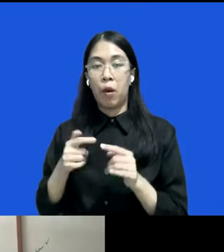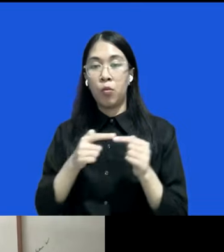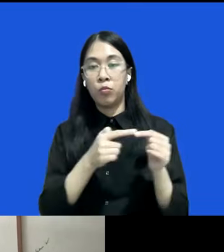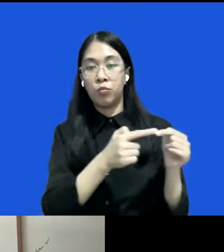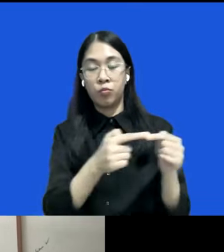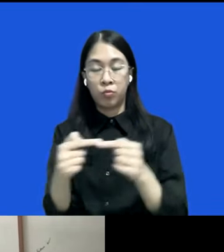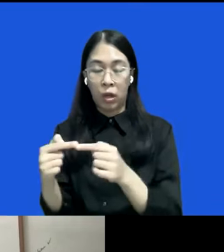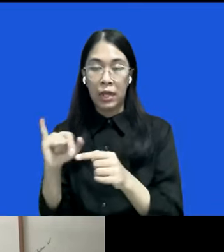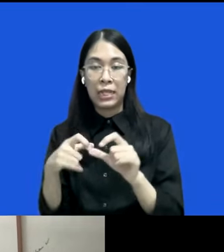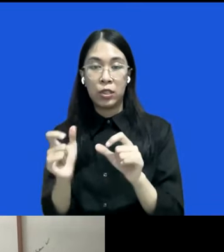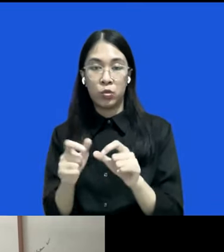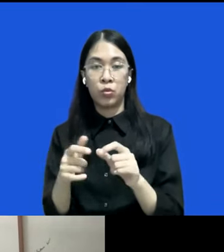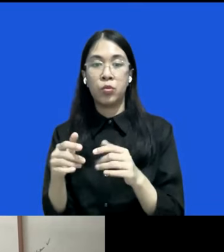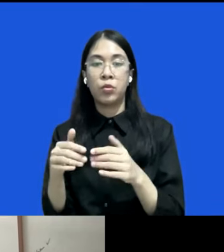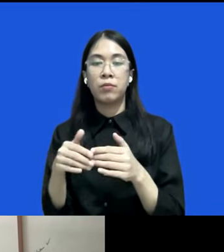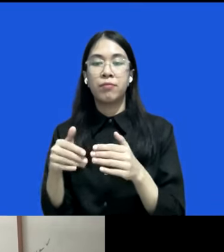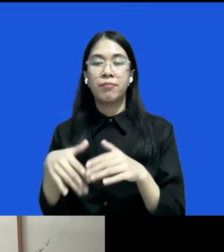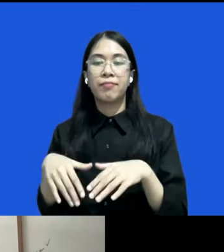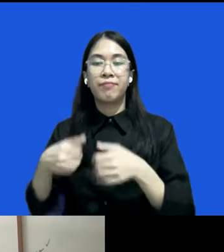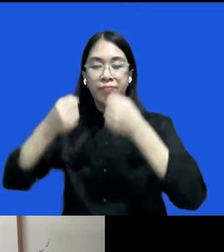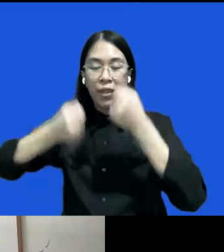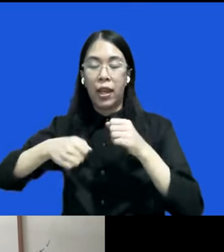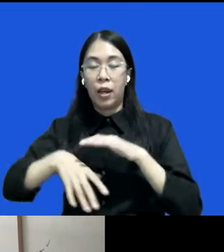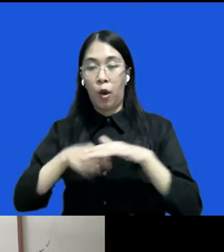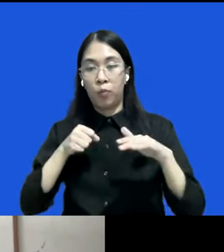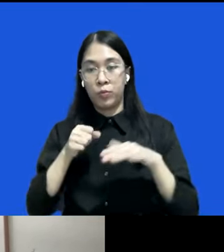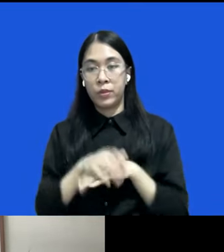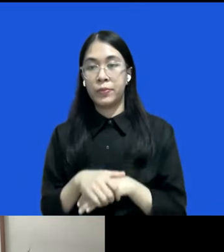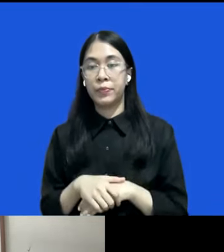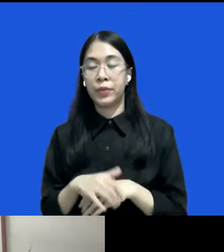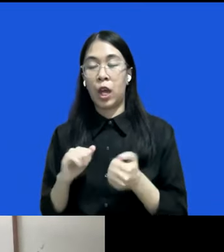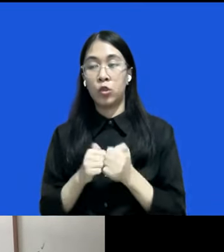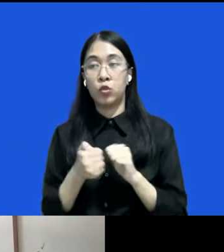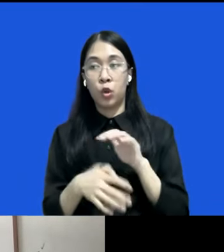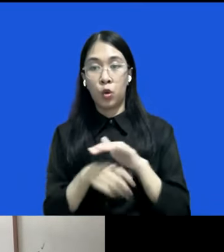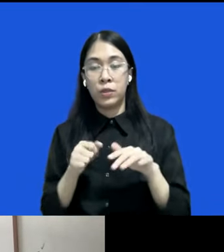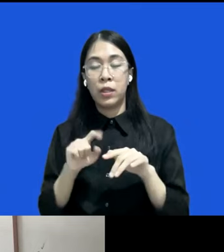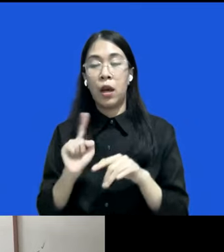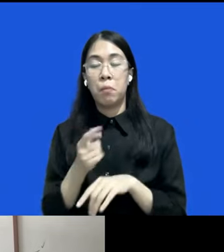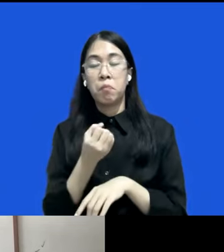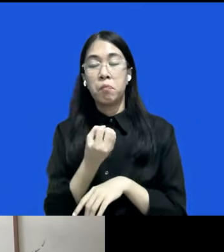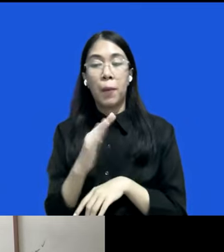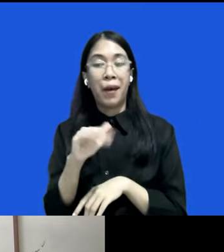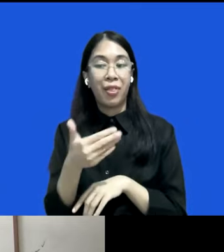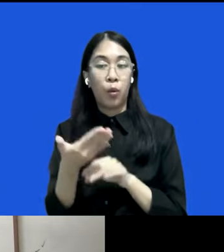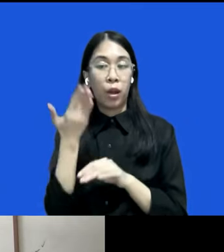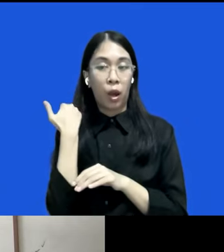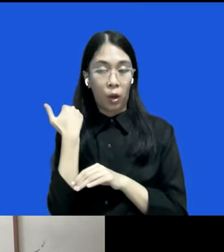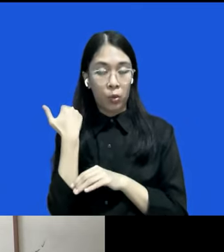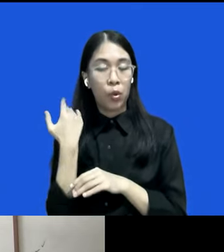isu tindak pidana korupsi karena beberapa tahun yang lalu ada juga